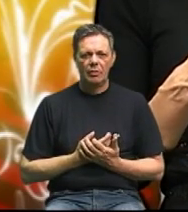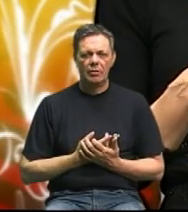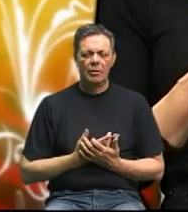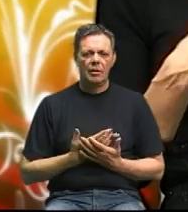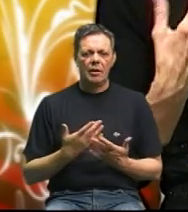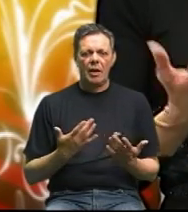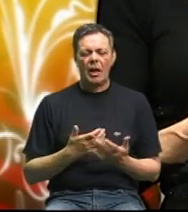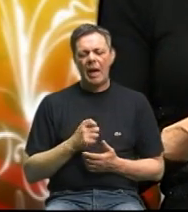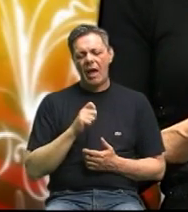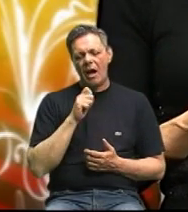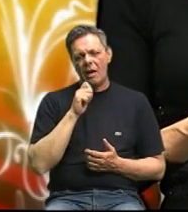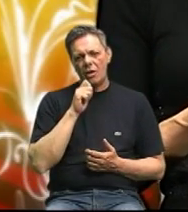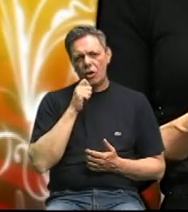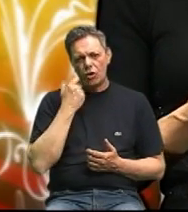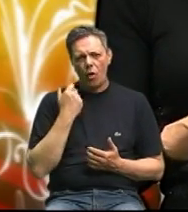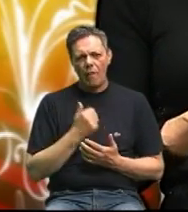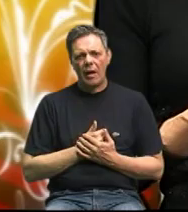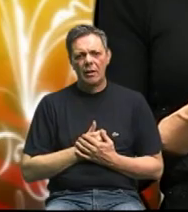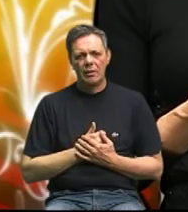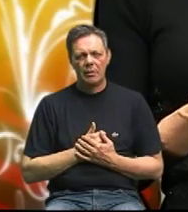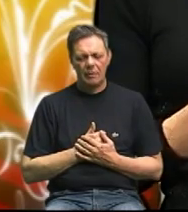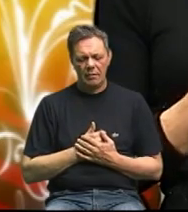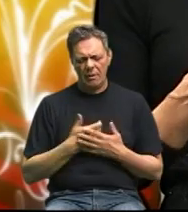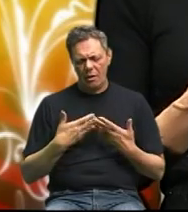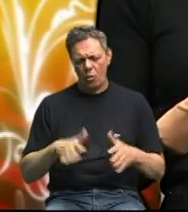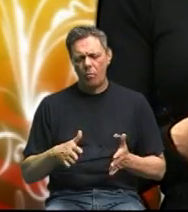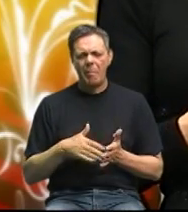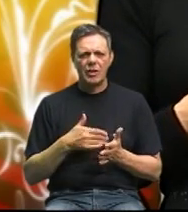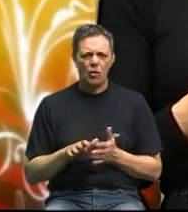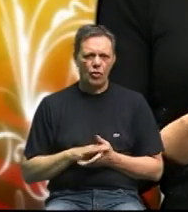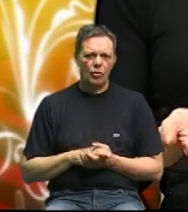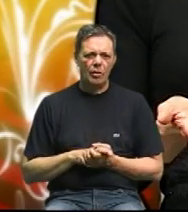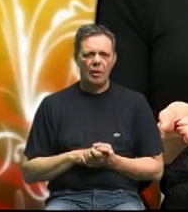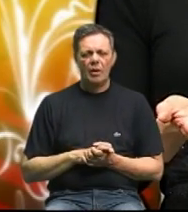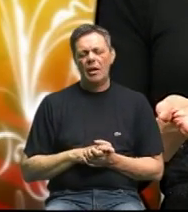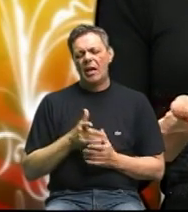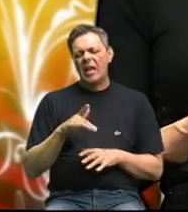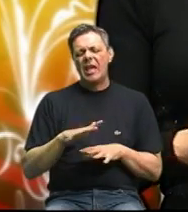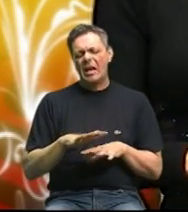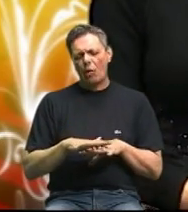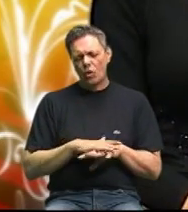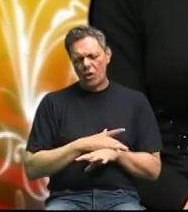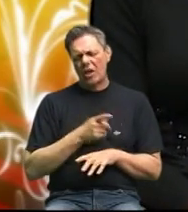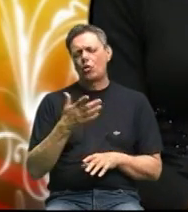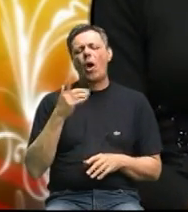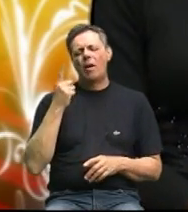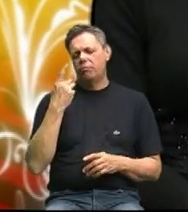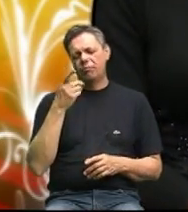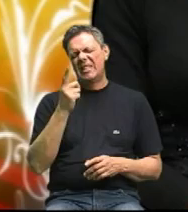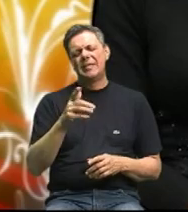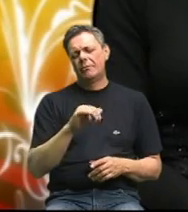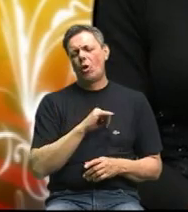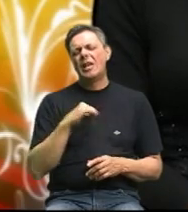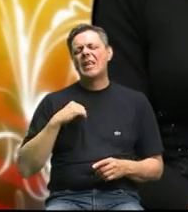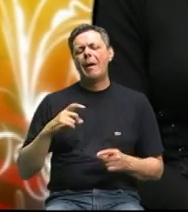skine puno masnoće i osjeti to je sama reklama za njegov zdravje ali